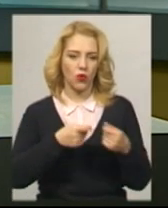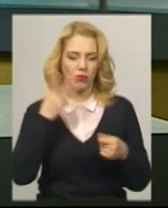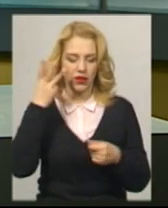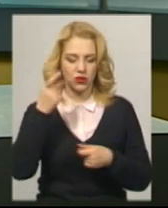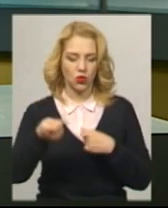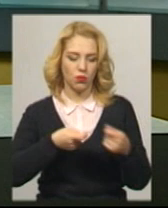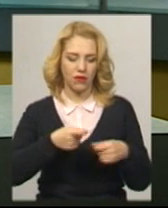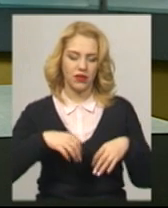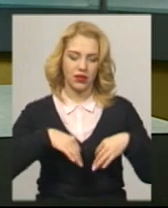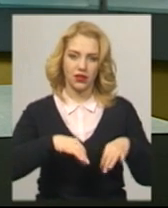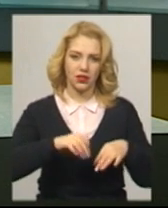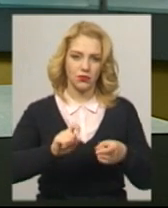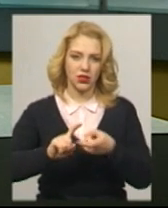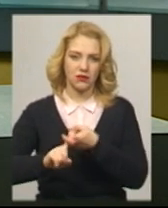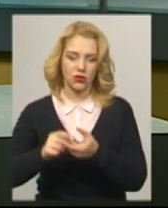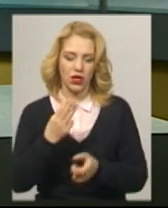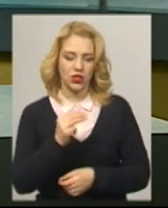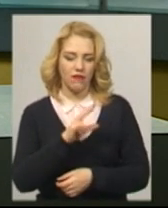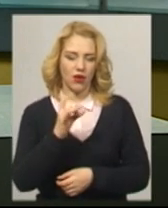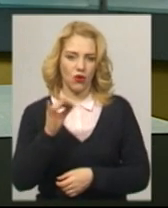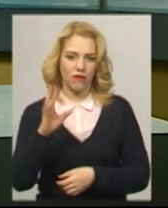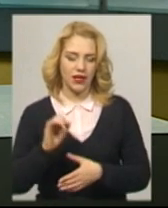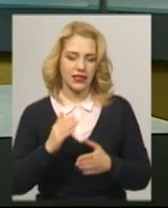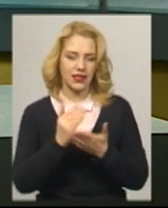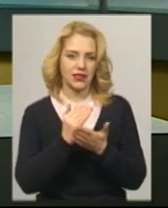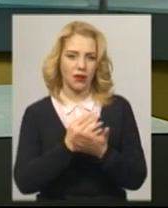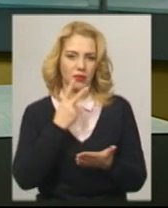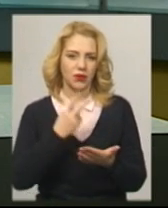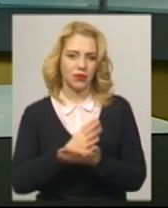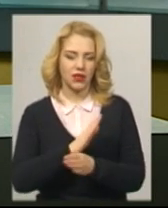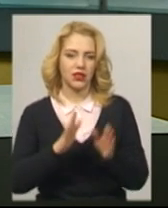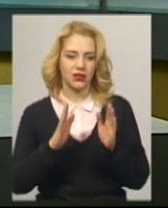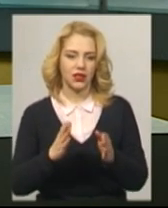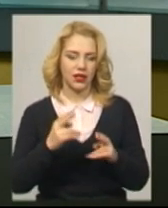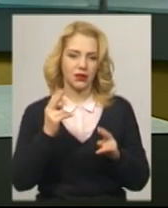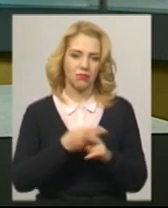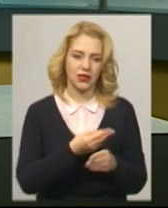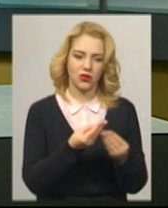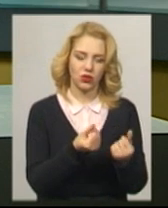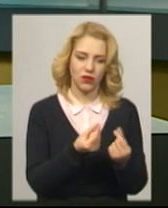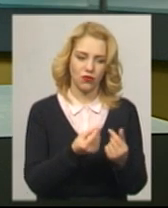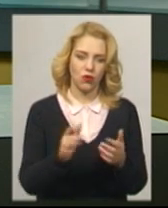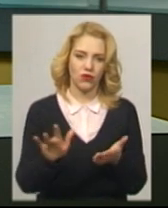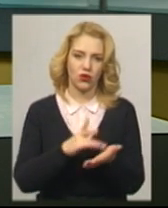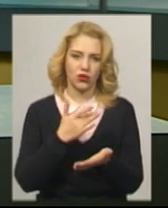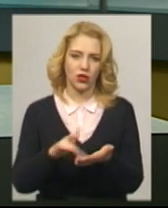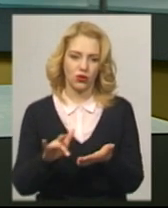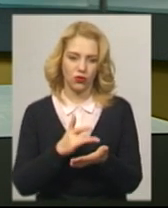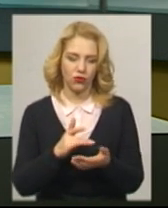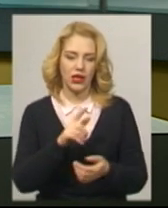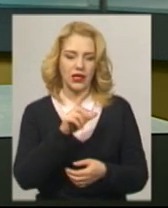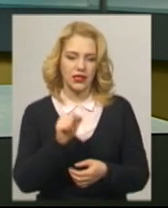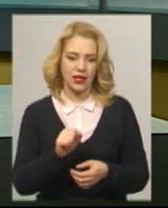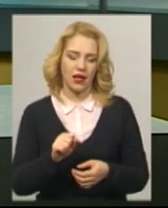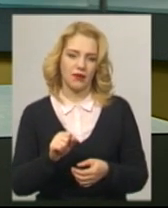транспорту та зв'язку Сергія Шепарева, оскільки система передбачає не тільки безготівковий розрахунок за проїзд, але й автоматизований облік